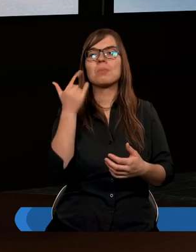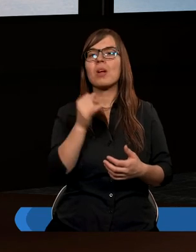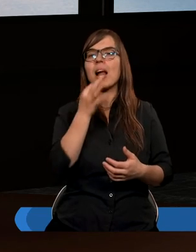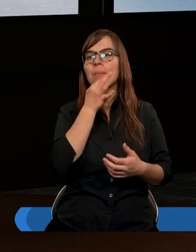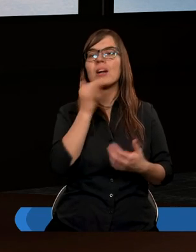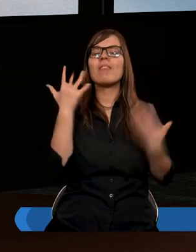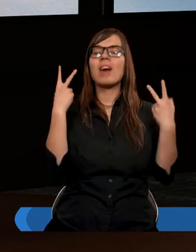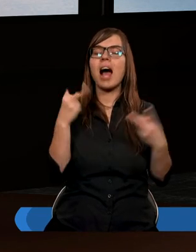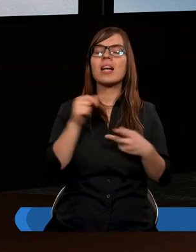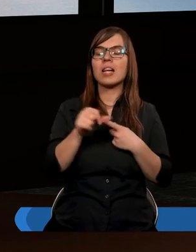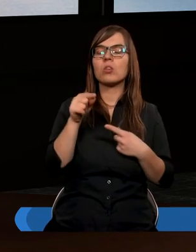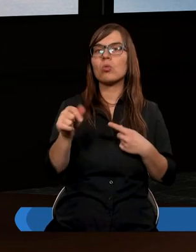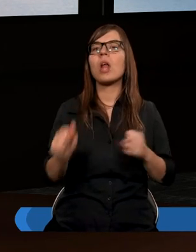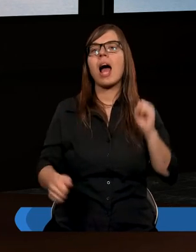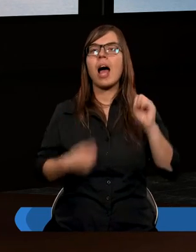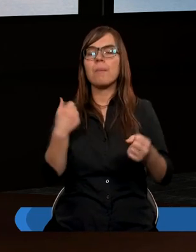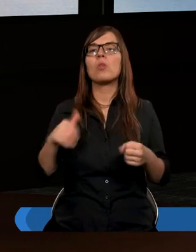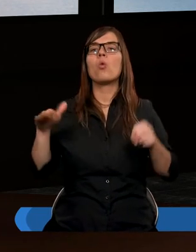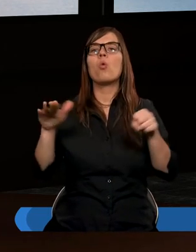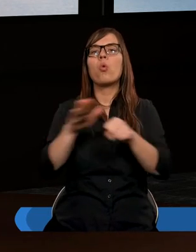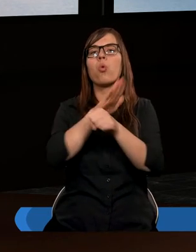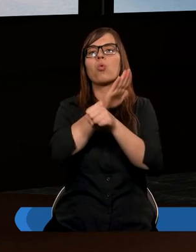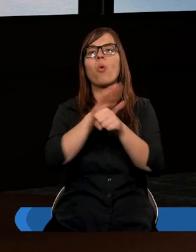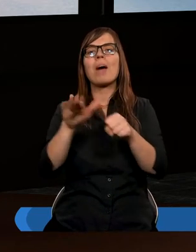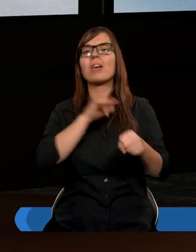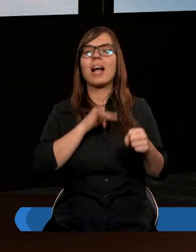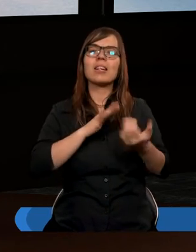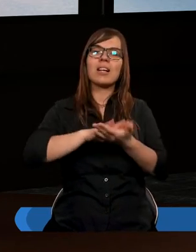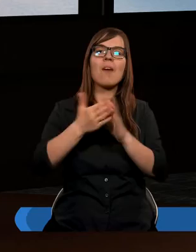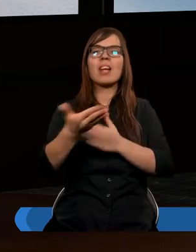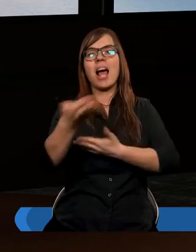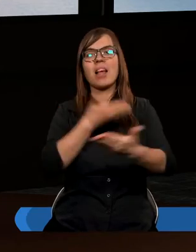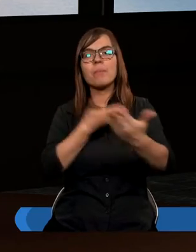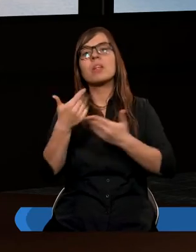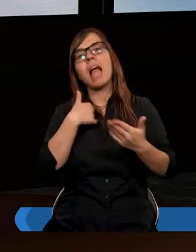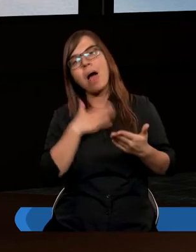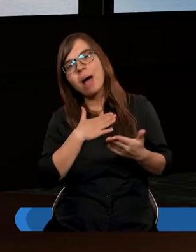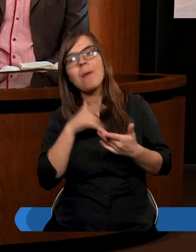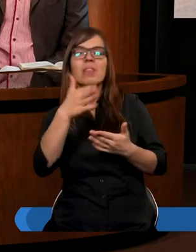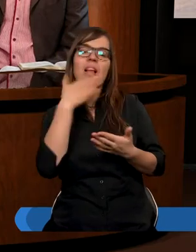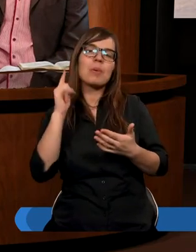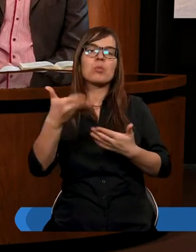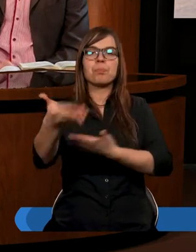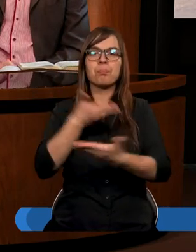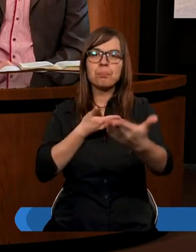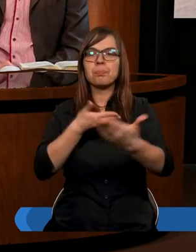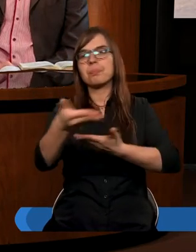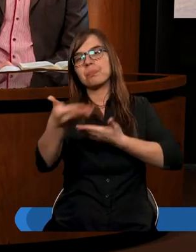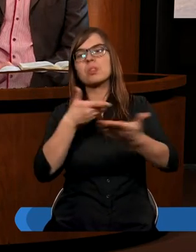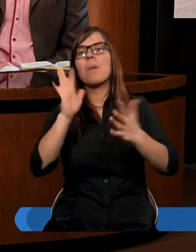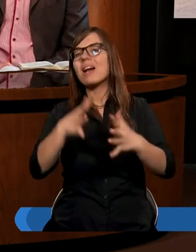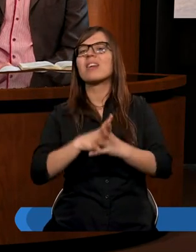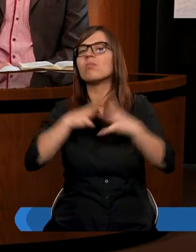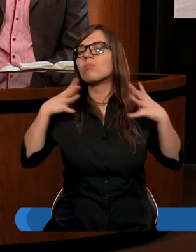jak ważne jest tutaj abyśmy się uzupełniali w tym co posiadamy będzie to dużym